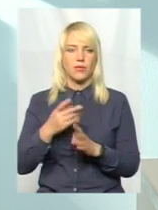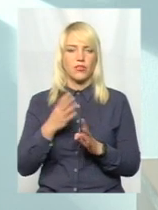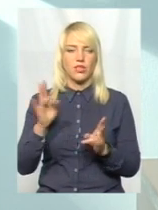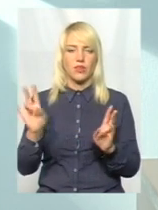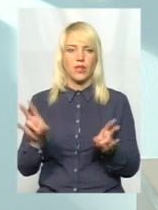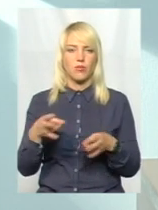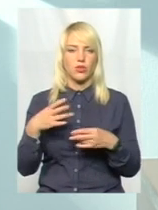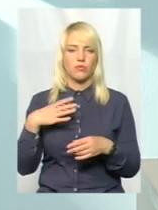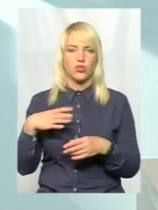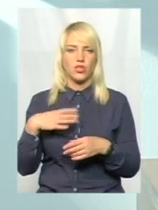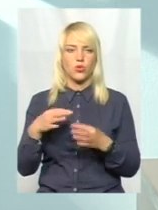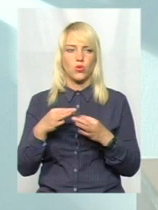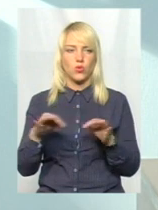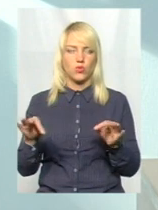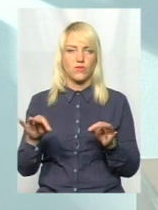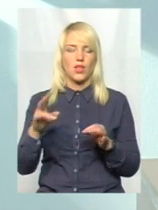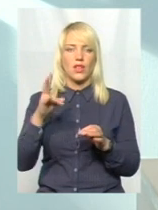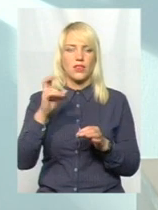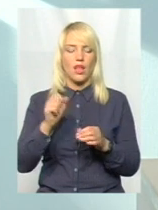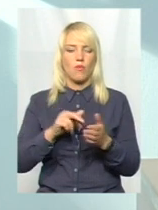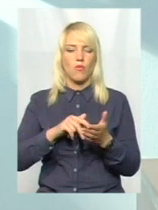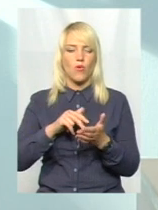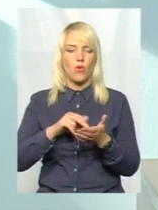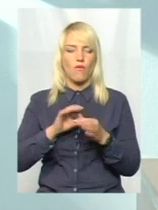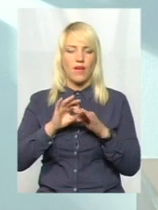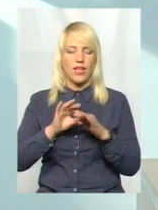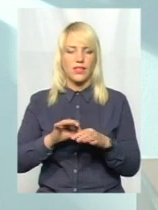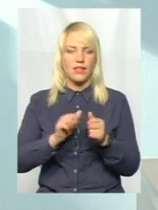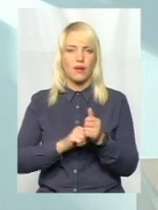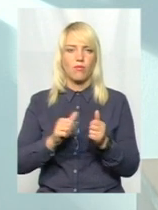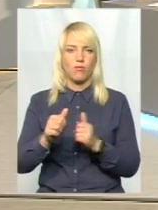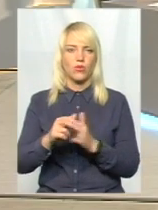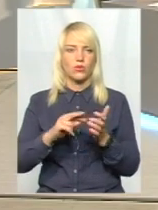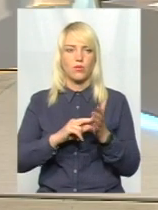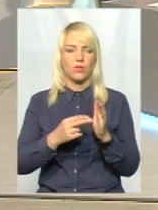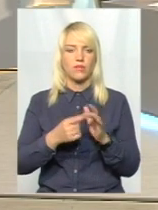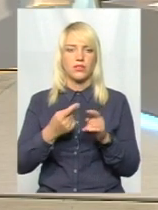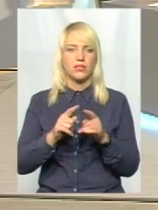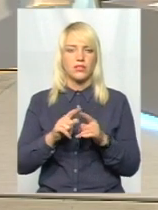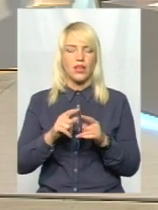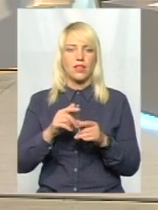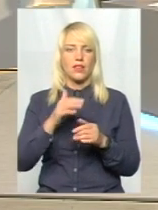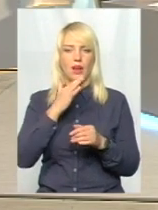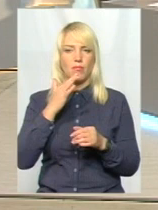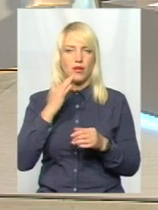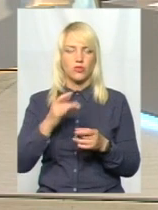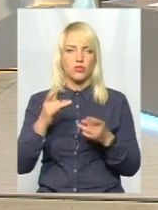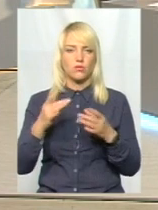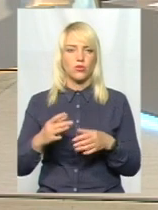чекати дозволу на проведення позапланового заходу контролю. Це набагато спрощує роботу. Ми це говорили. Далі про